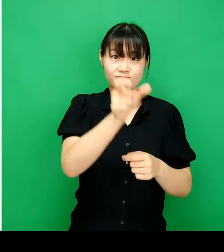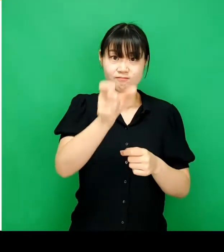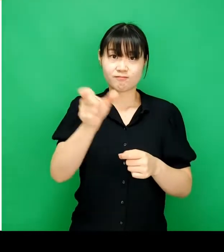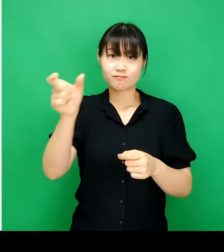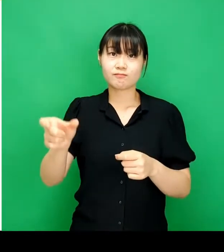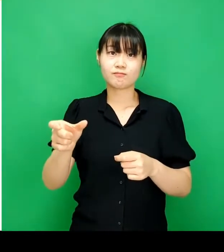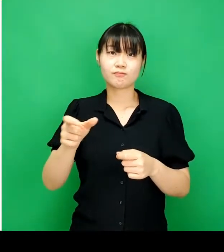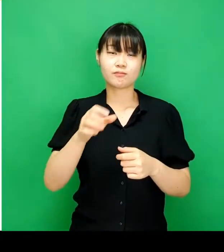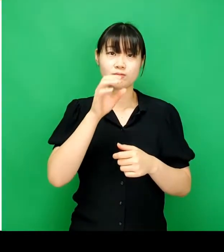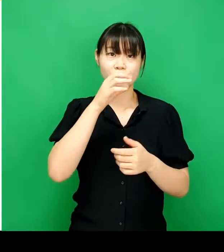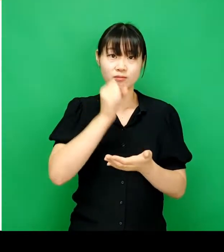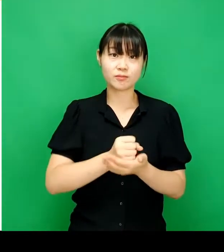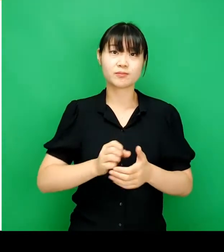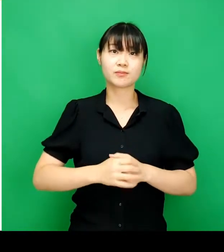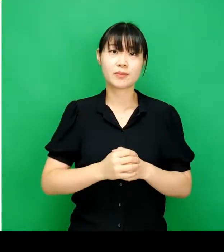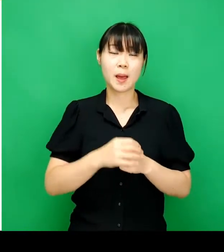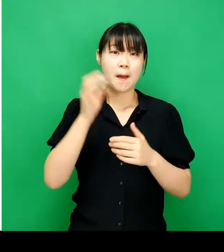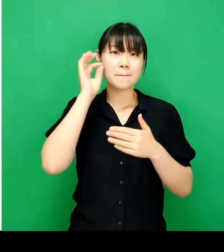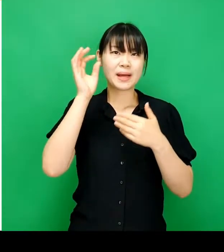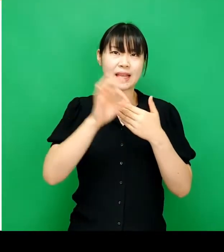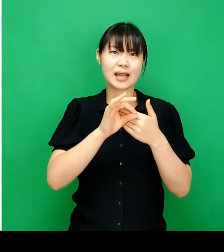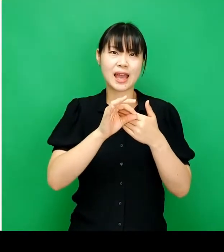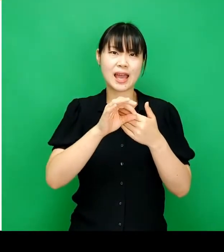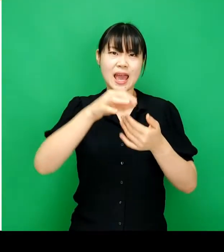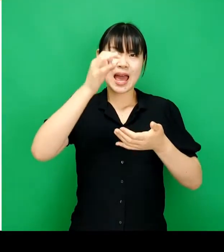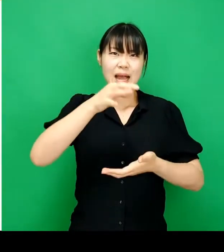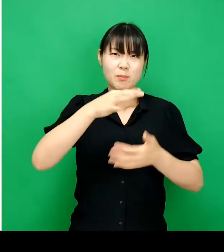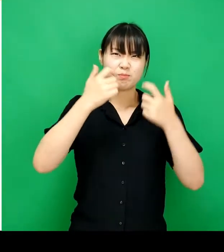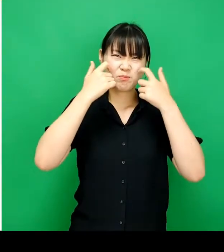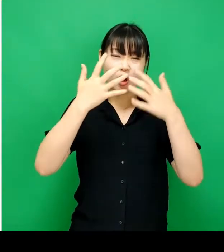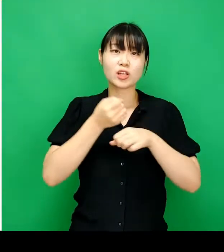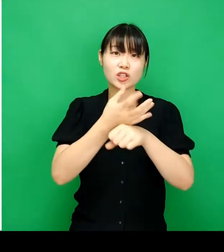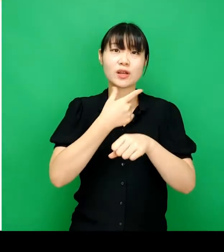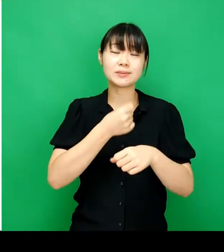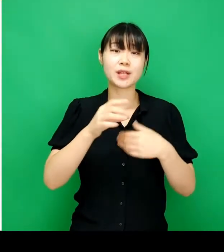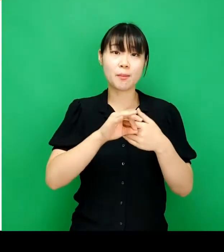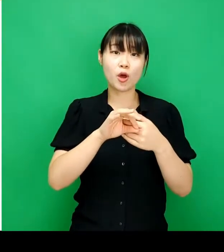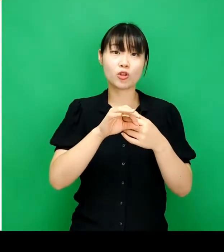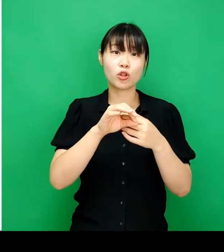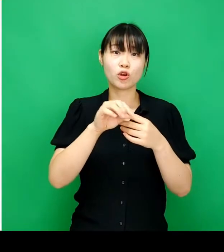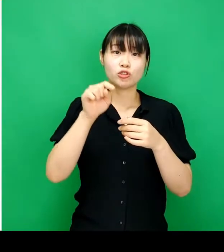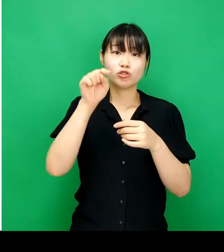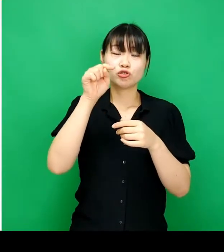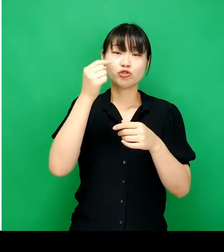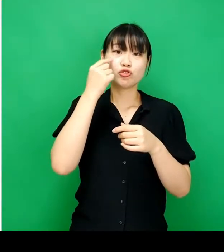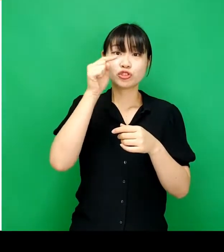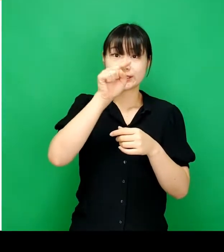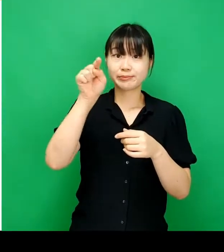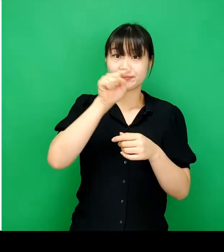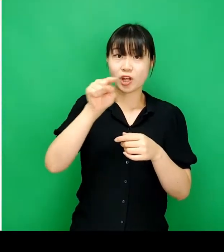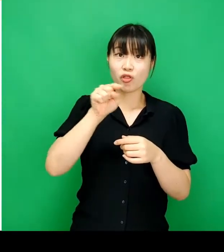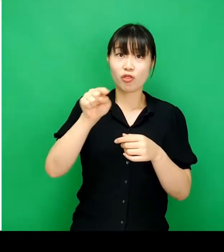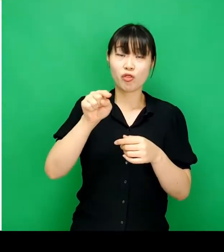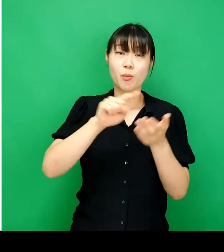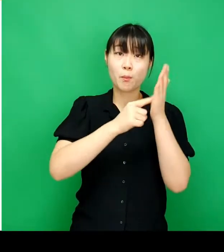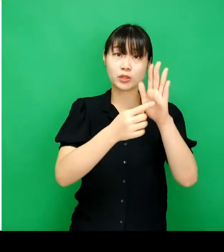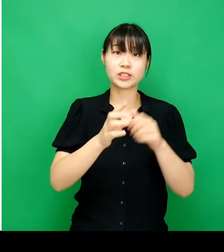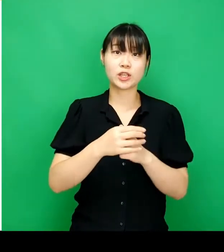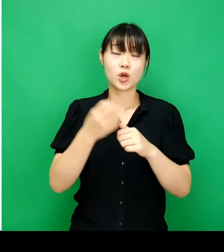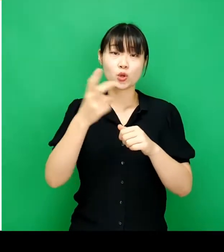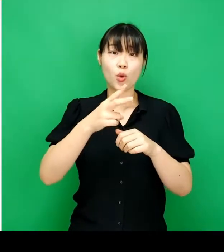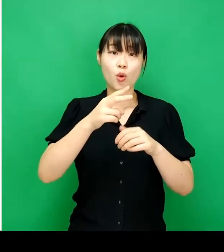적당합니다. 만약 막대의 값을 보다 정확히 전달하고 싶다면 눈금선을 표시해주면 좋습니다.